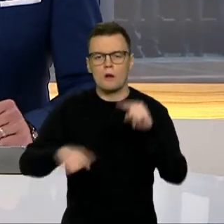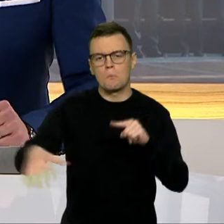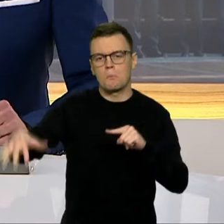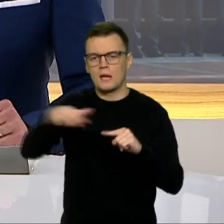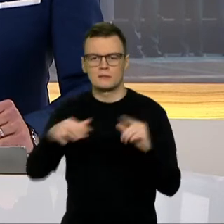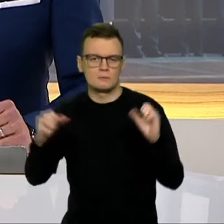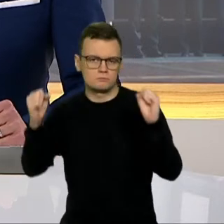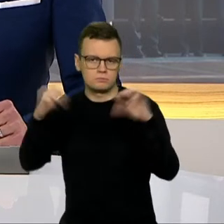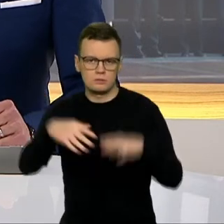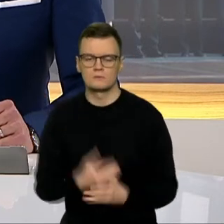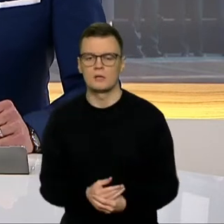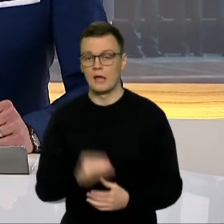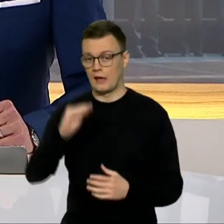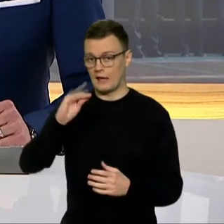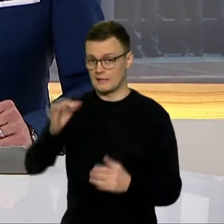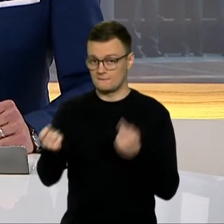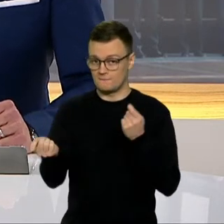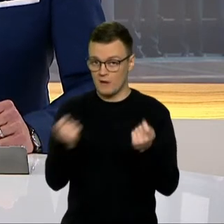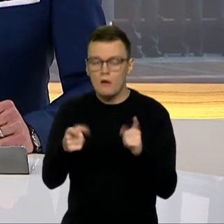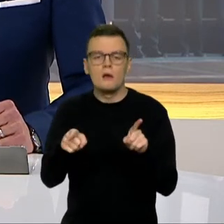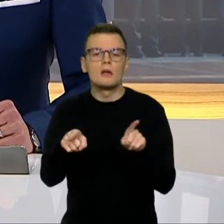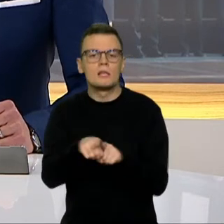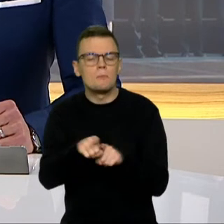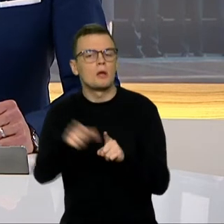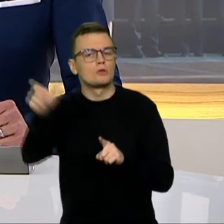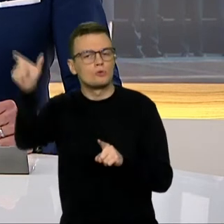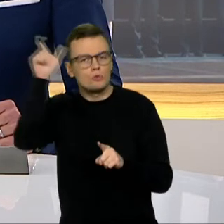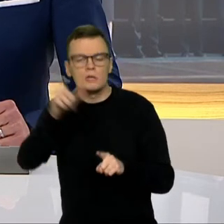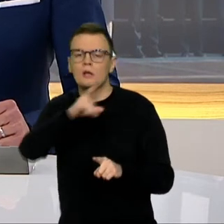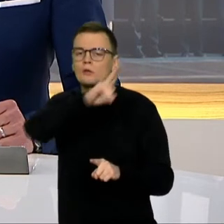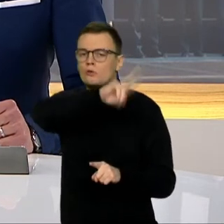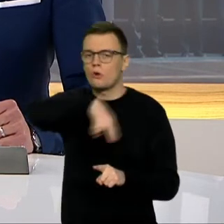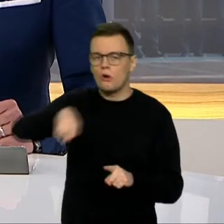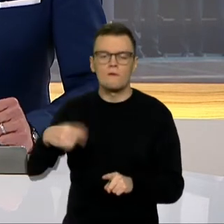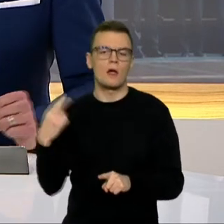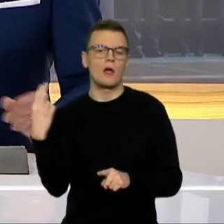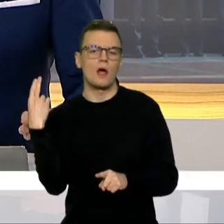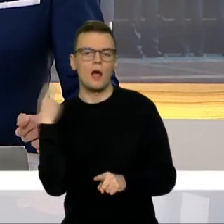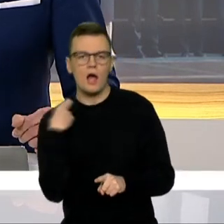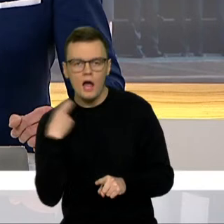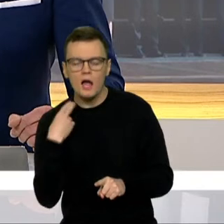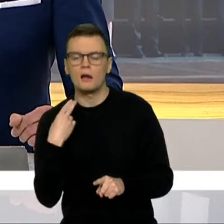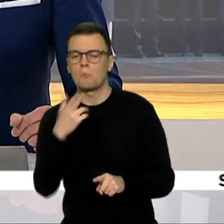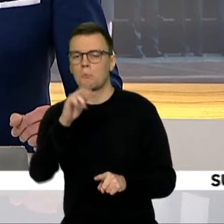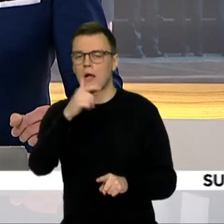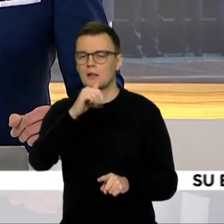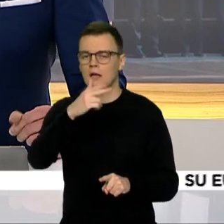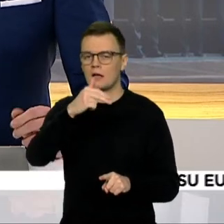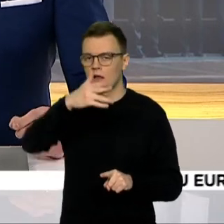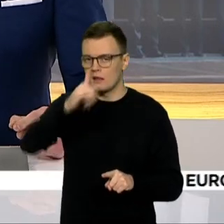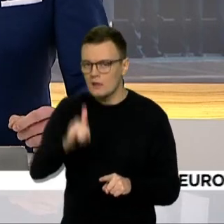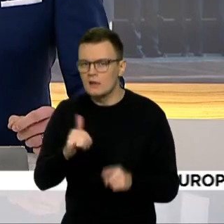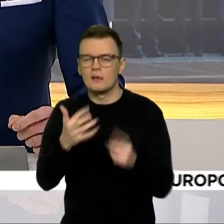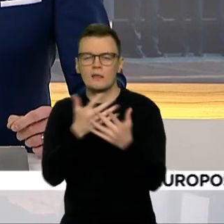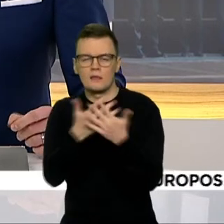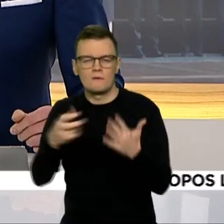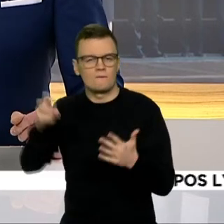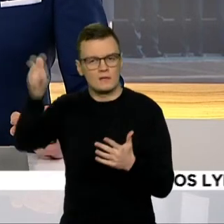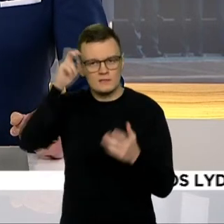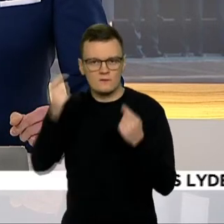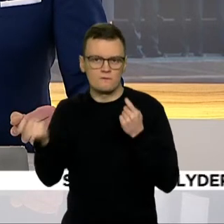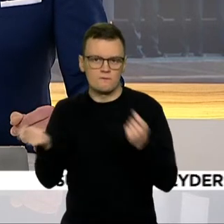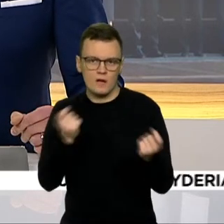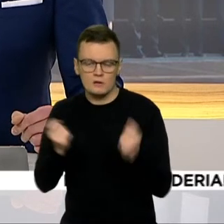Europos Sąjungos lyderių susitiko Turkijos, Norvegijos, Junktinės karalystės, Balkanų, kitų Europos valstybių vadovai. Vaizdo ryšių